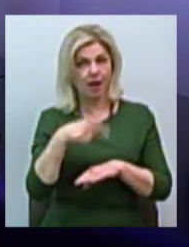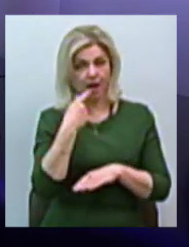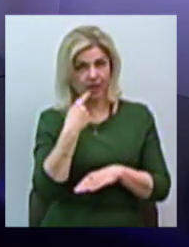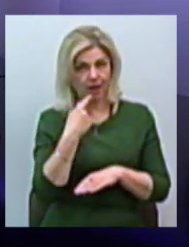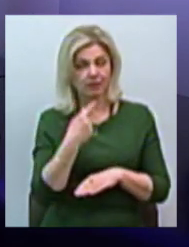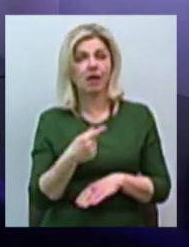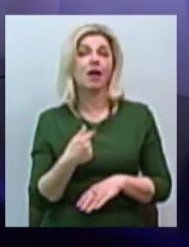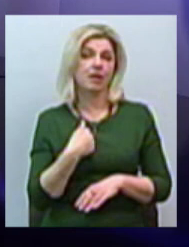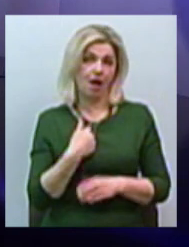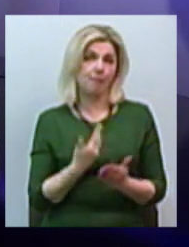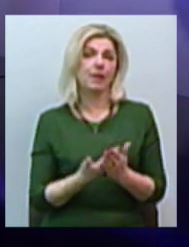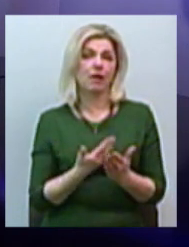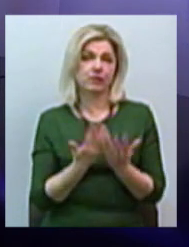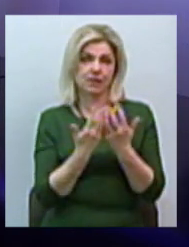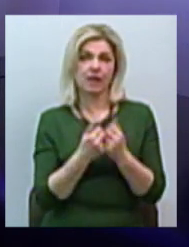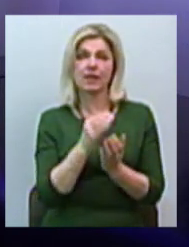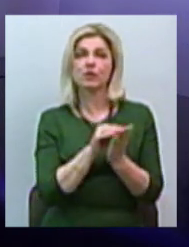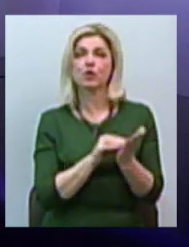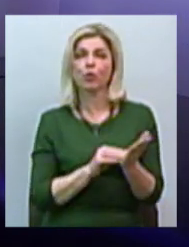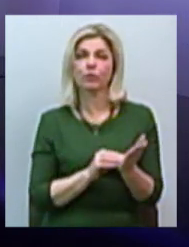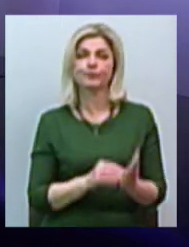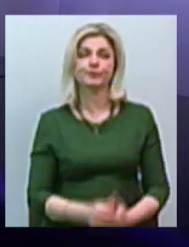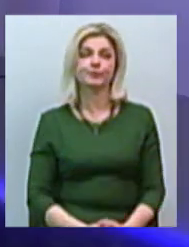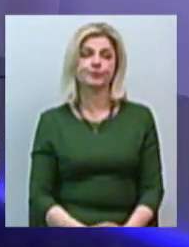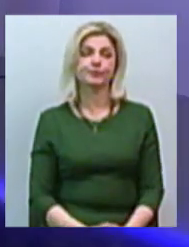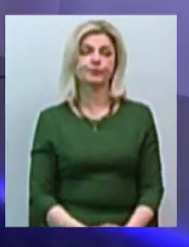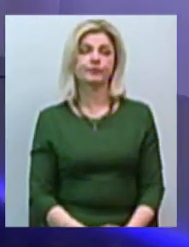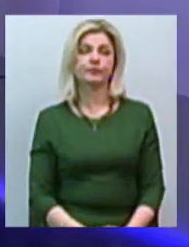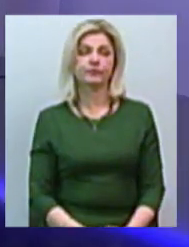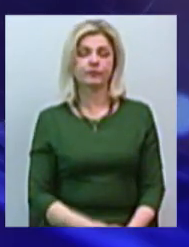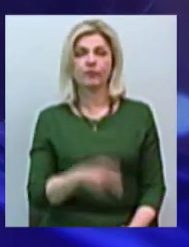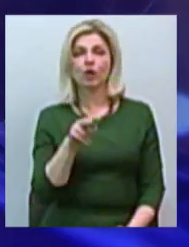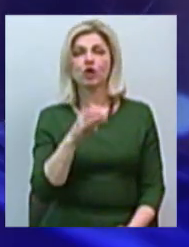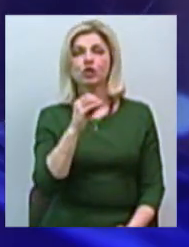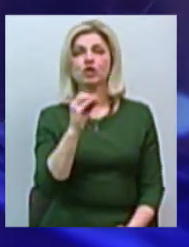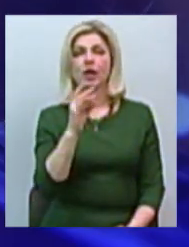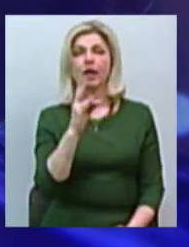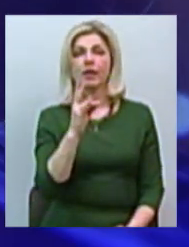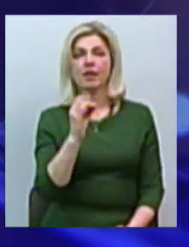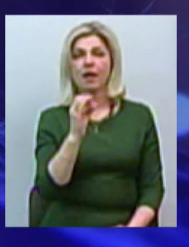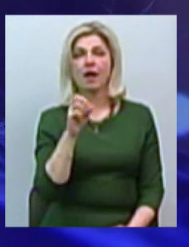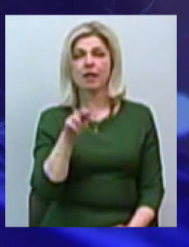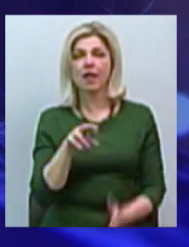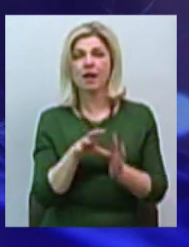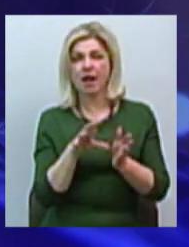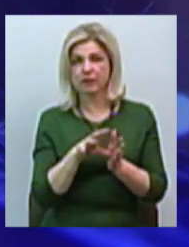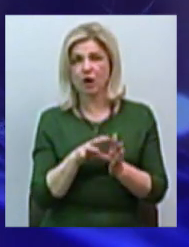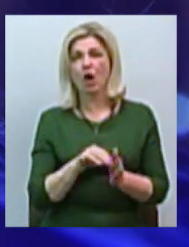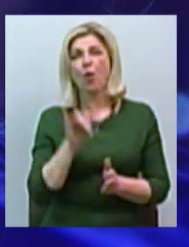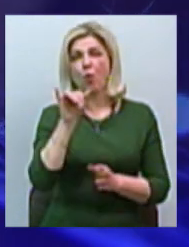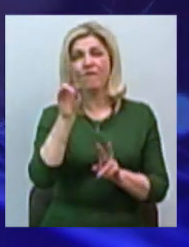я приведу таку статистику. Генерал Електрик, у якому ми покупали 30